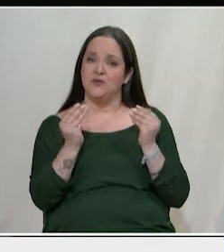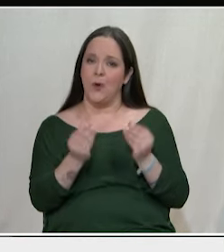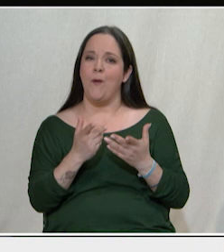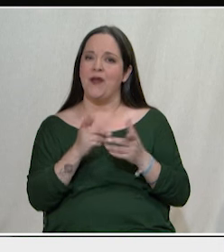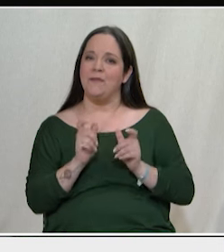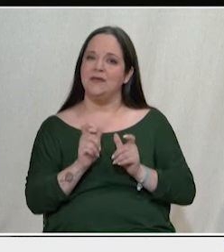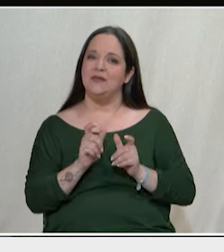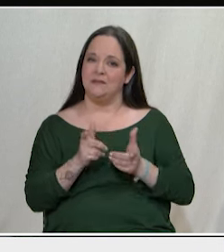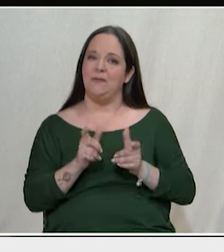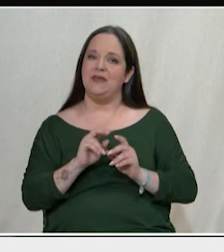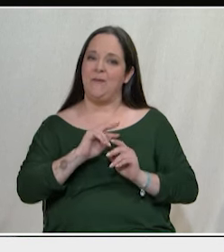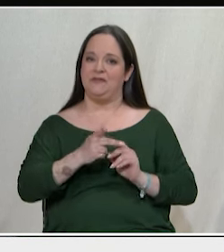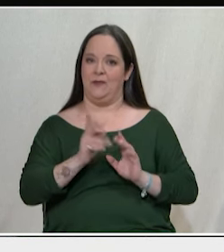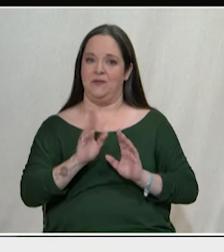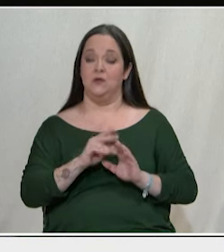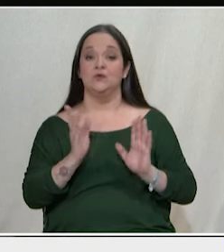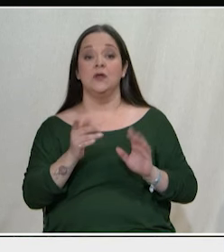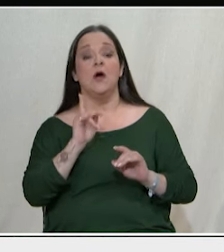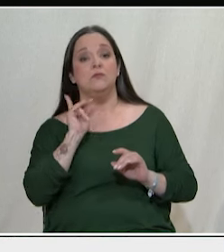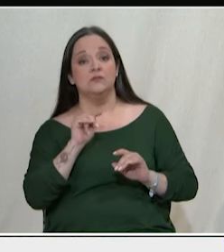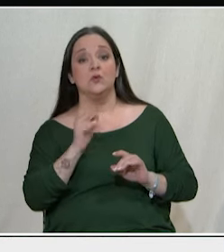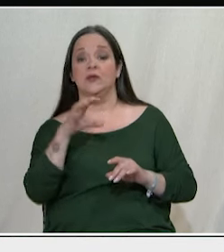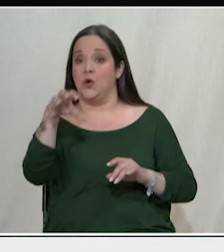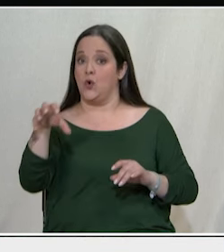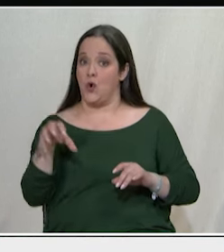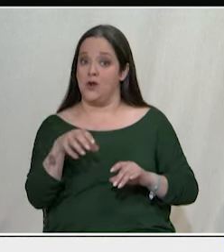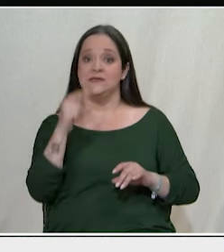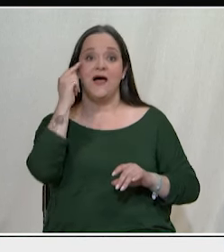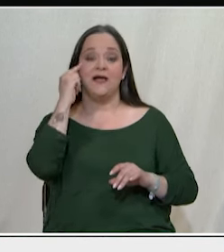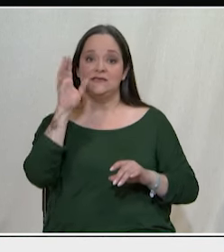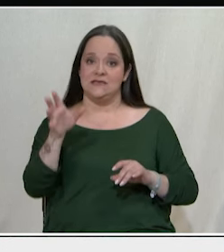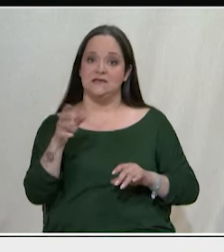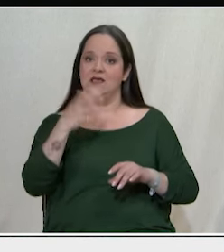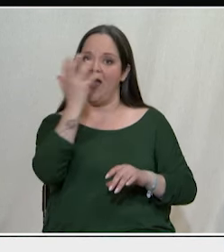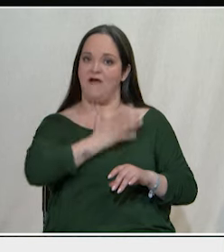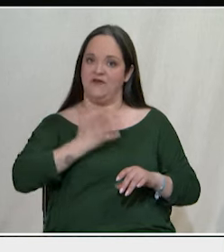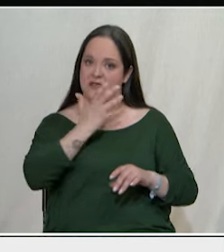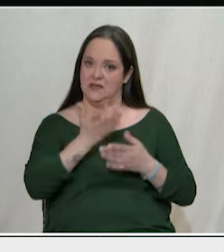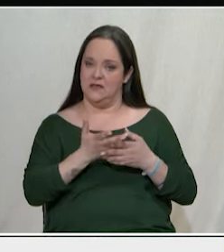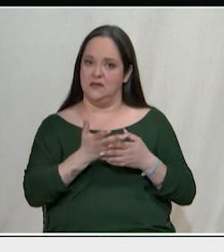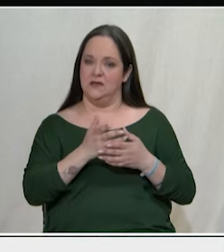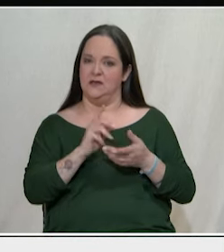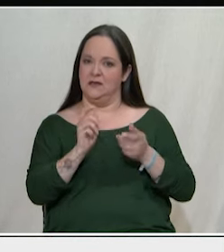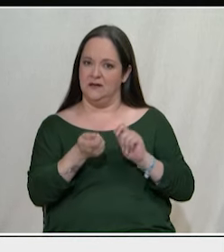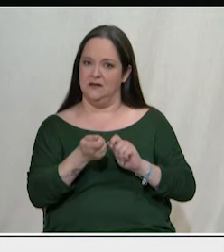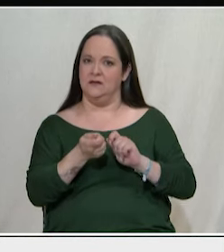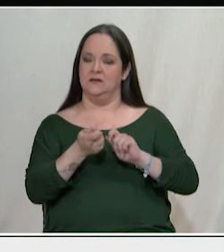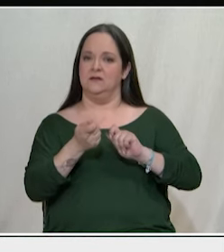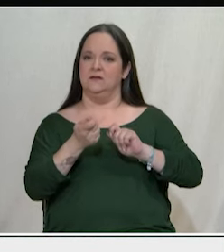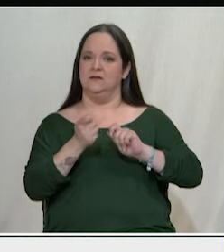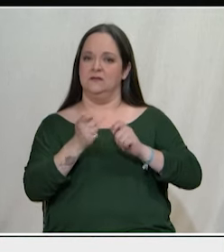παρατύπωση. Όταν οι χώρες της Ασίας, της Αφρικής έχουν γίνει αντικείμενο